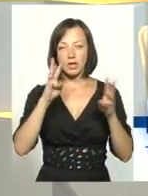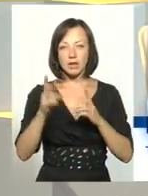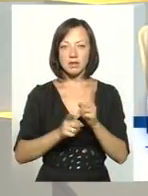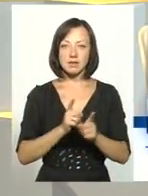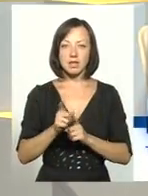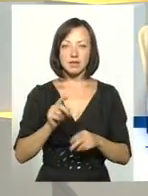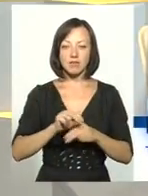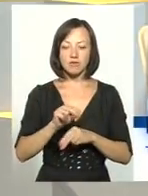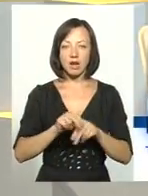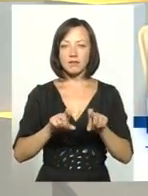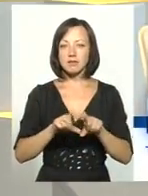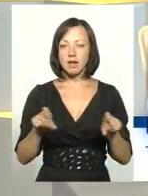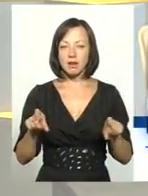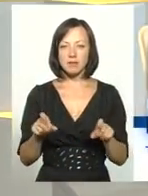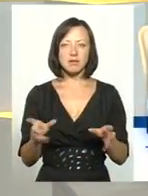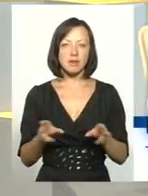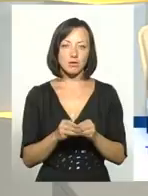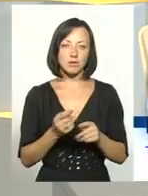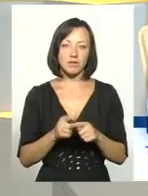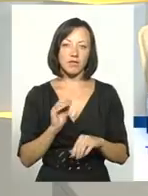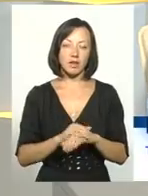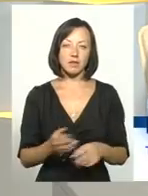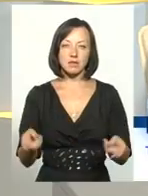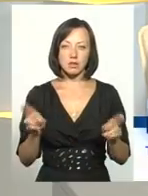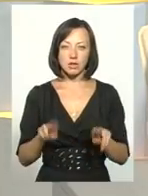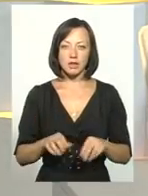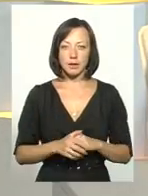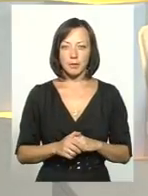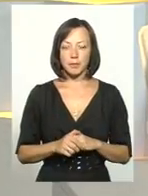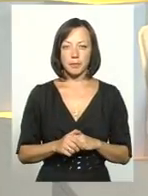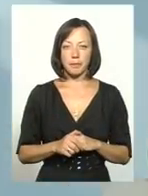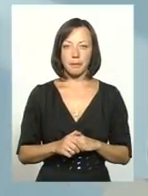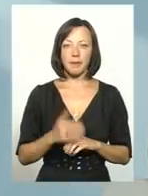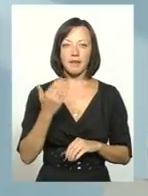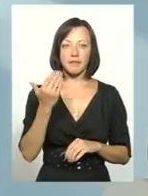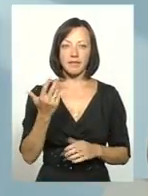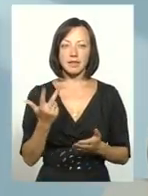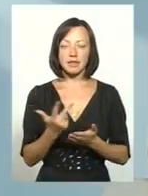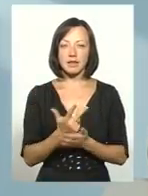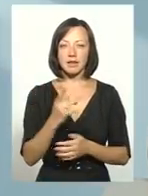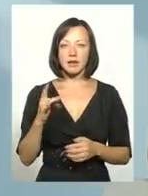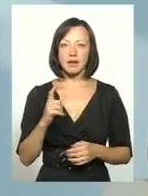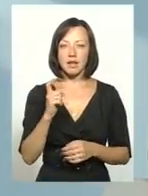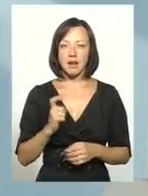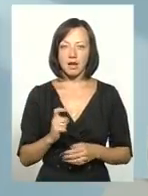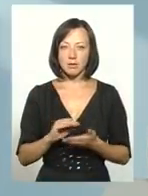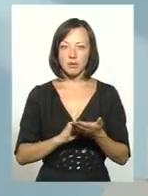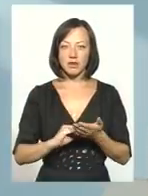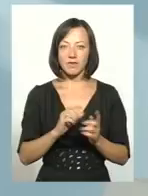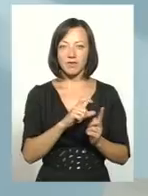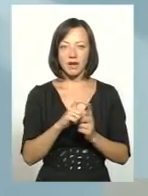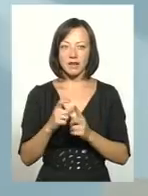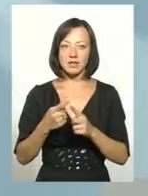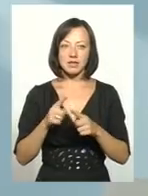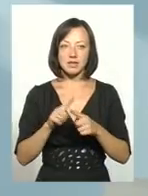навчальних закладів. Разом з тим, факт залишається фактом. Ви три рази повторили фразу, що це побічний ефект децентралізації,